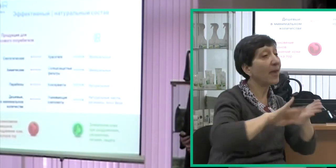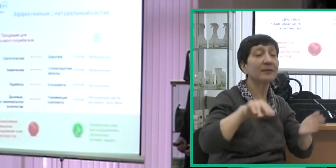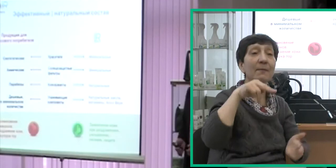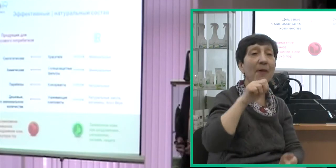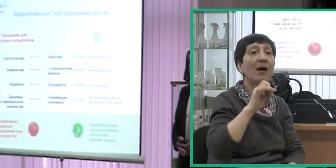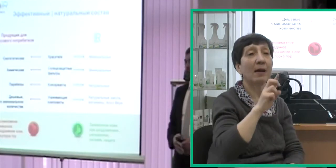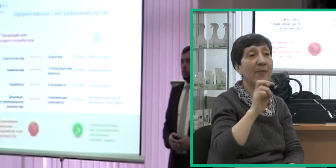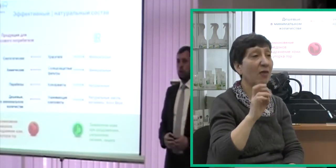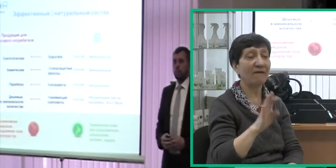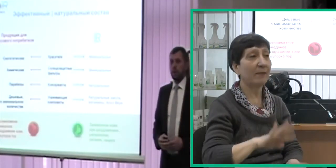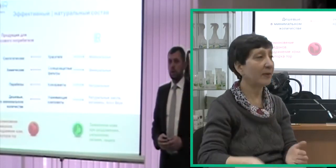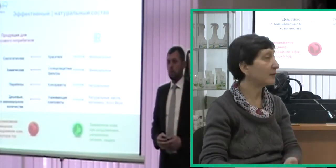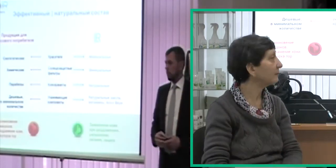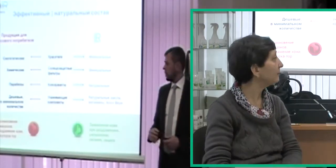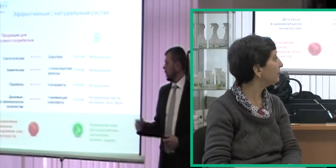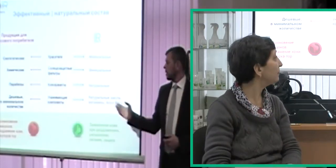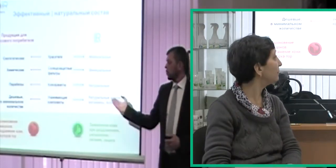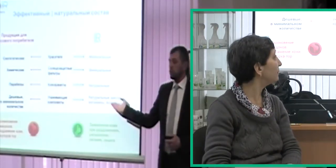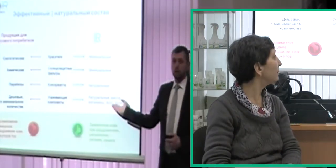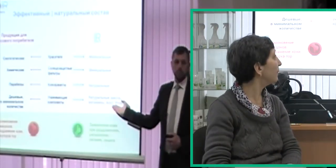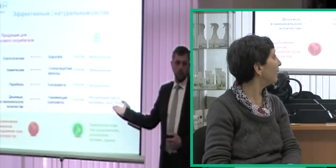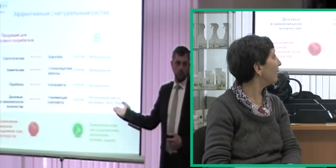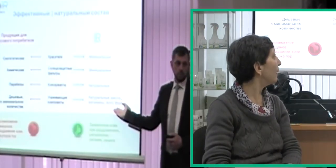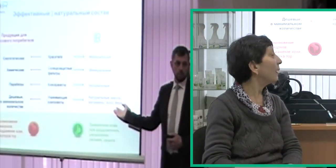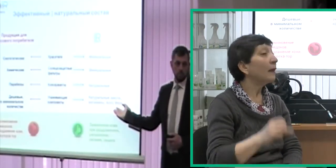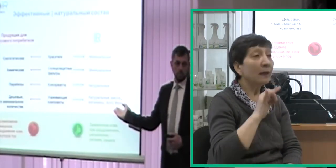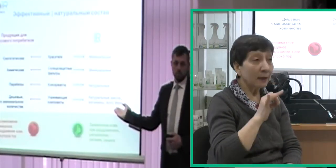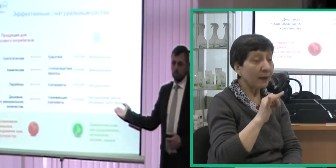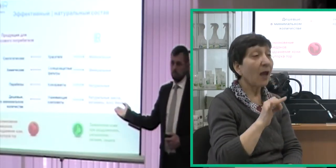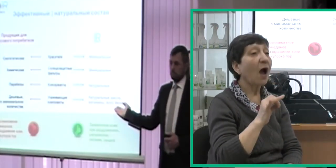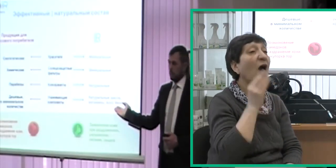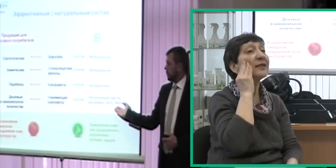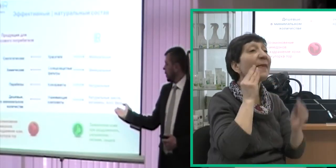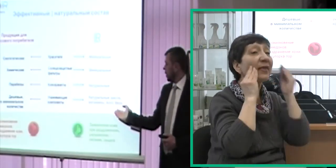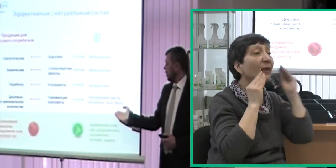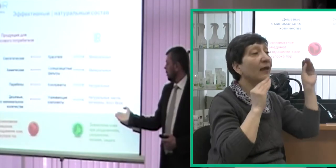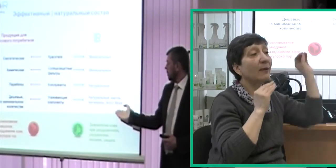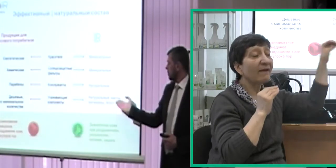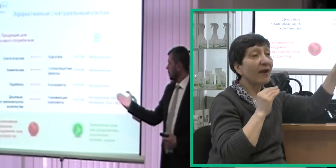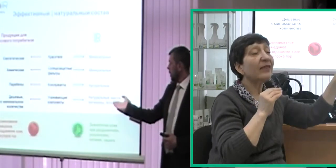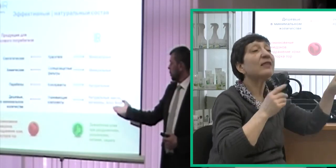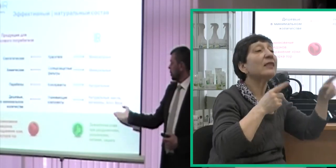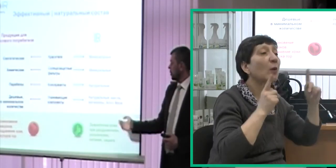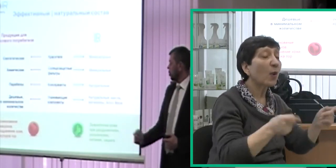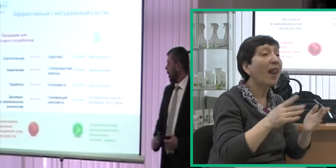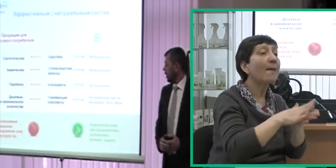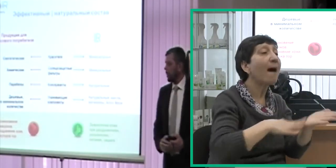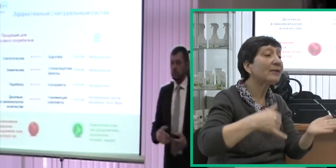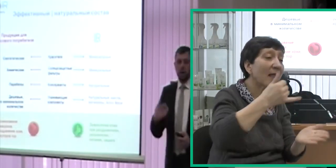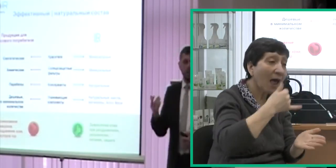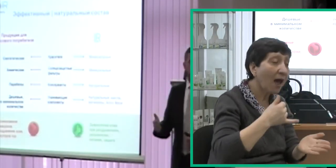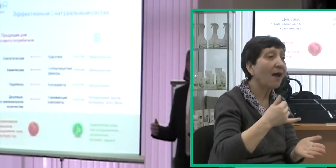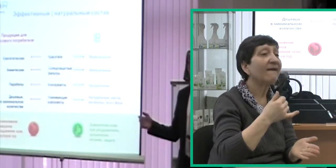Ну и ухаживающие компоненты, то есть действующие компоненты косметики мы используем.